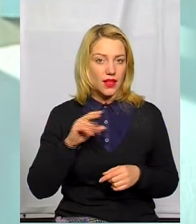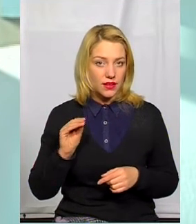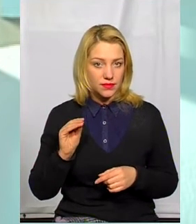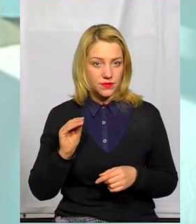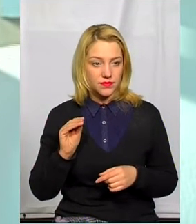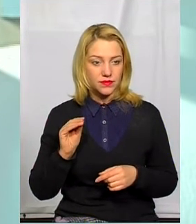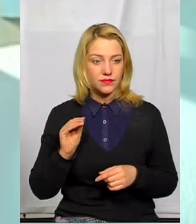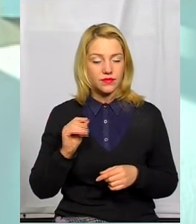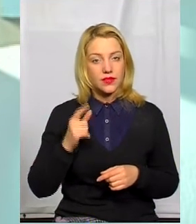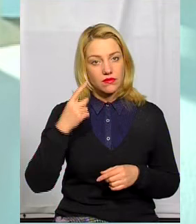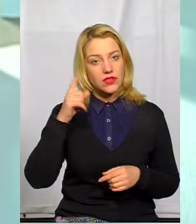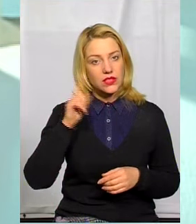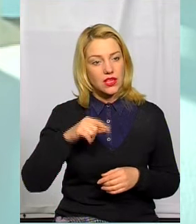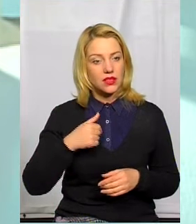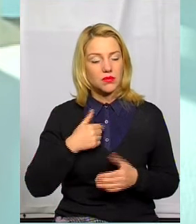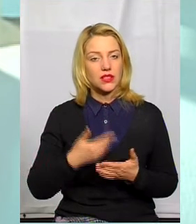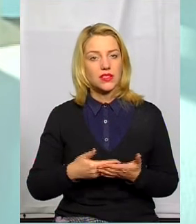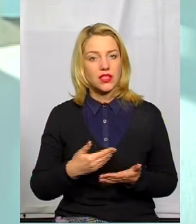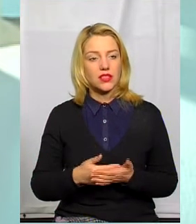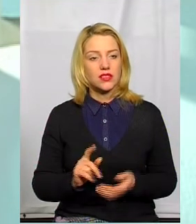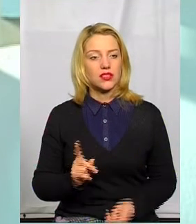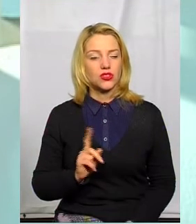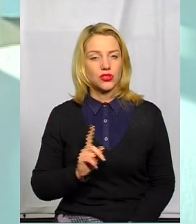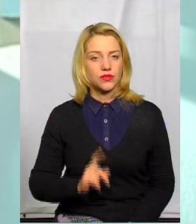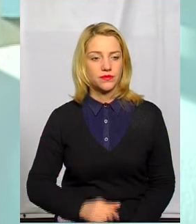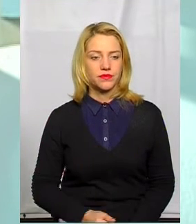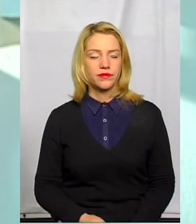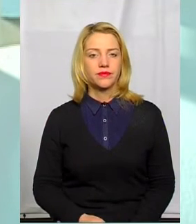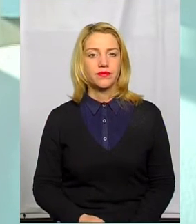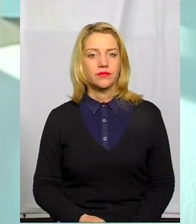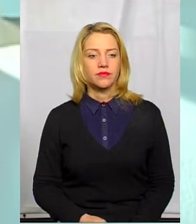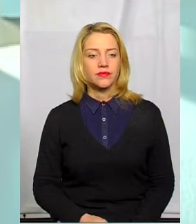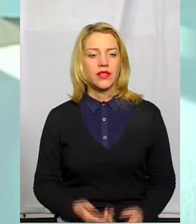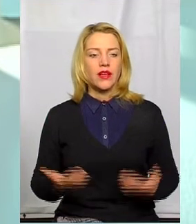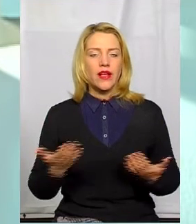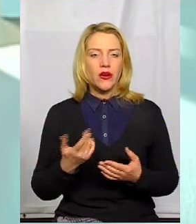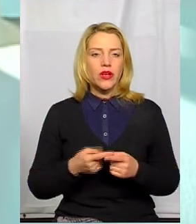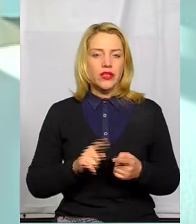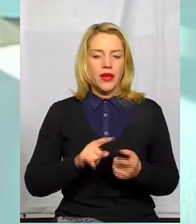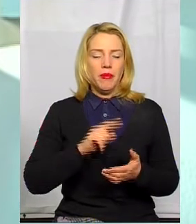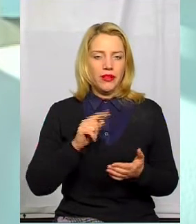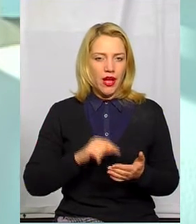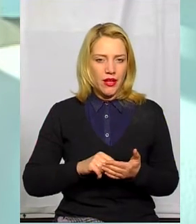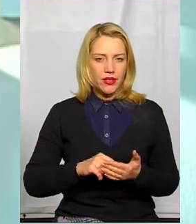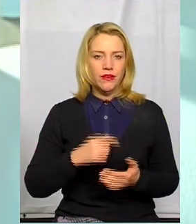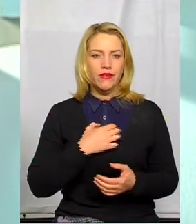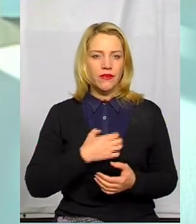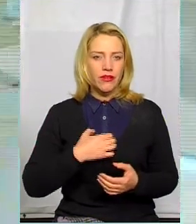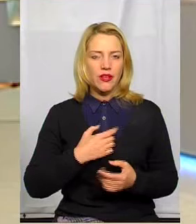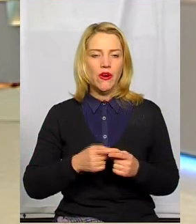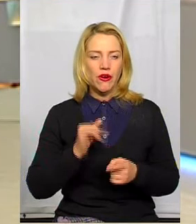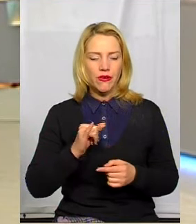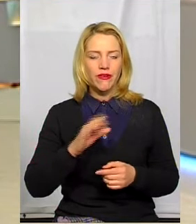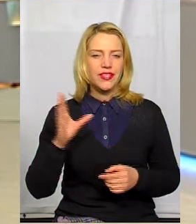ну, ви знаєте, мені здається, що якось ці питання, звичайно, перед усім звучать в